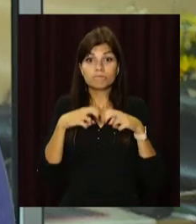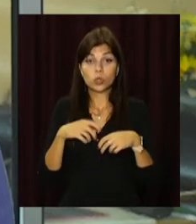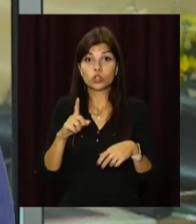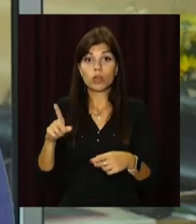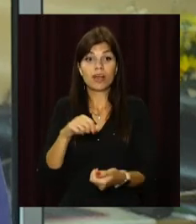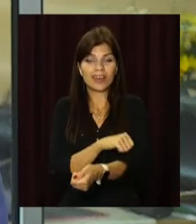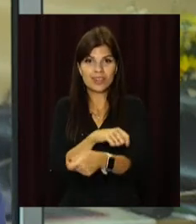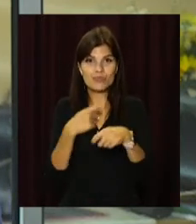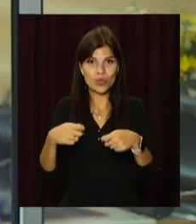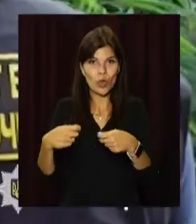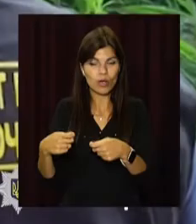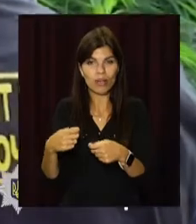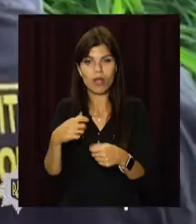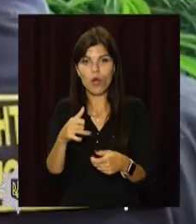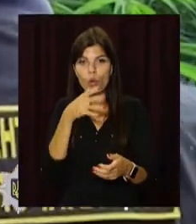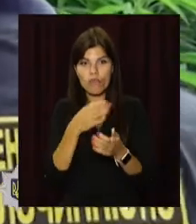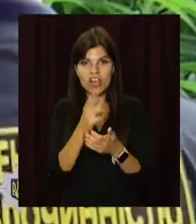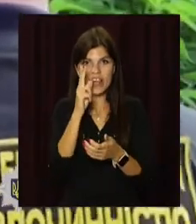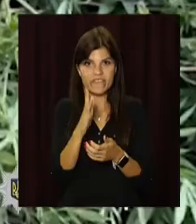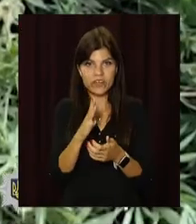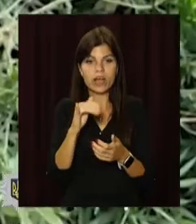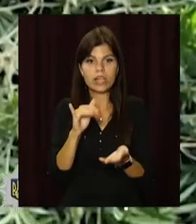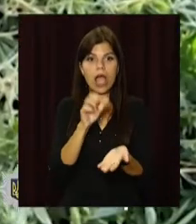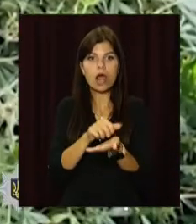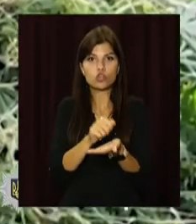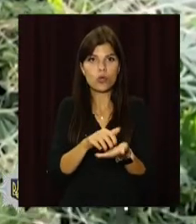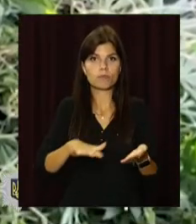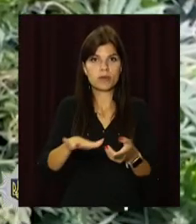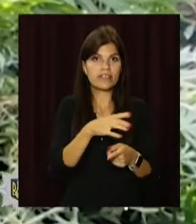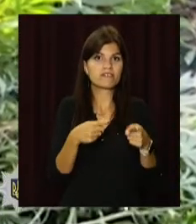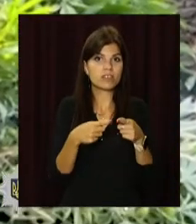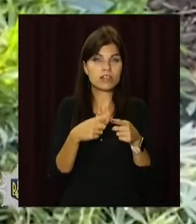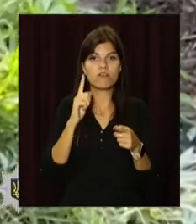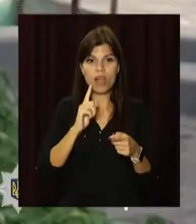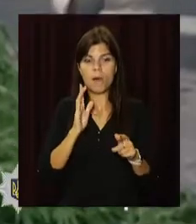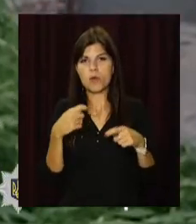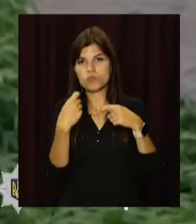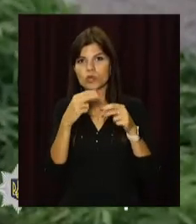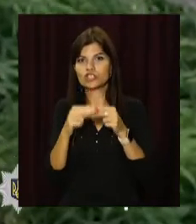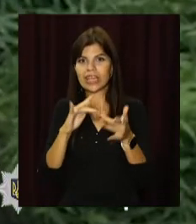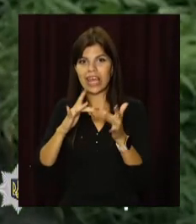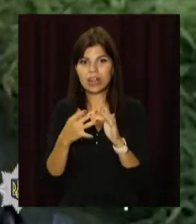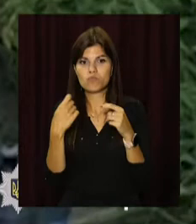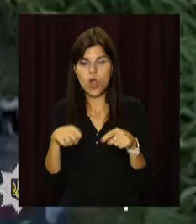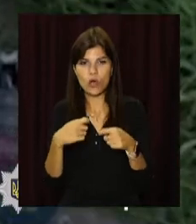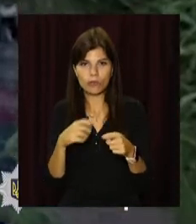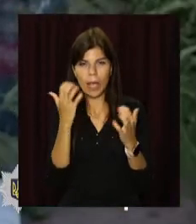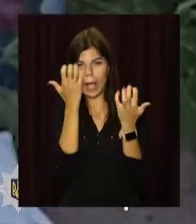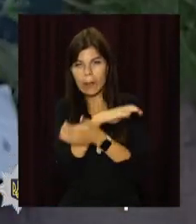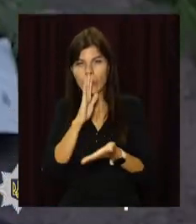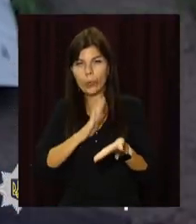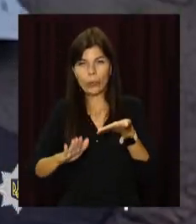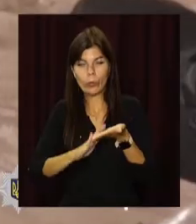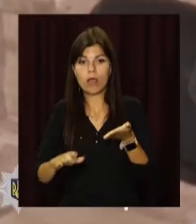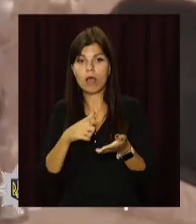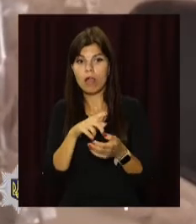наркоділки вели бізнес у власних квартирах та орендованому приміщенні, а потім збували через інтернет-крамницю. Під час